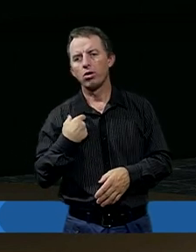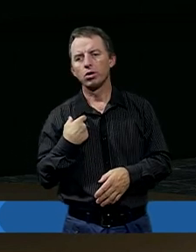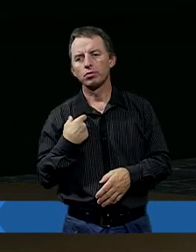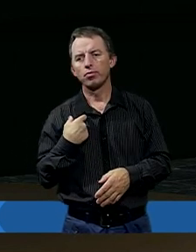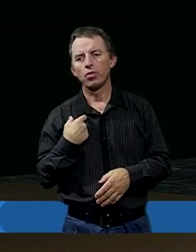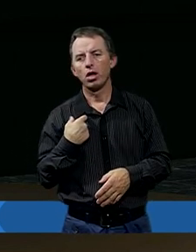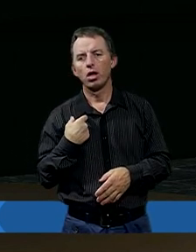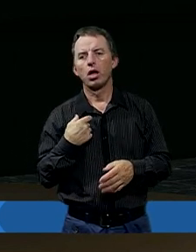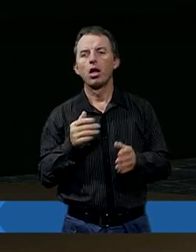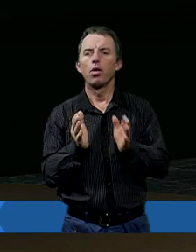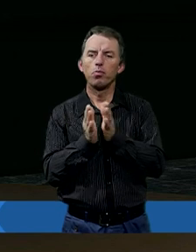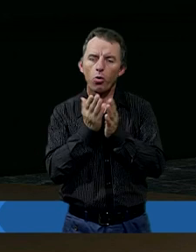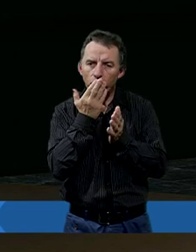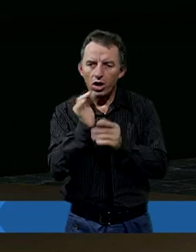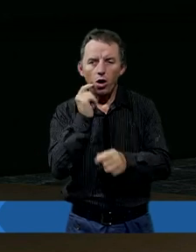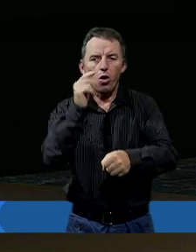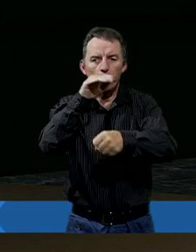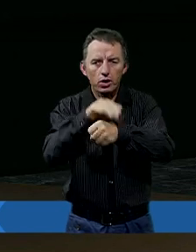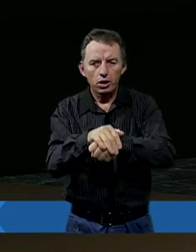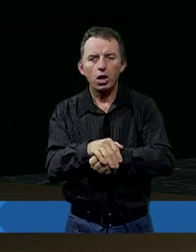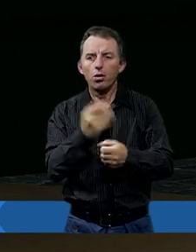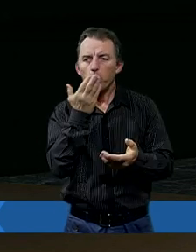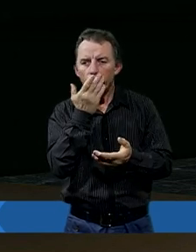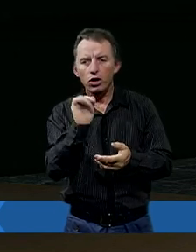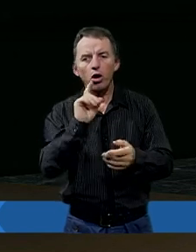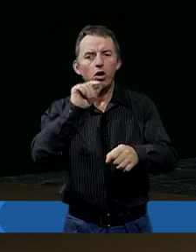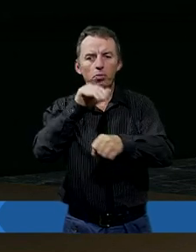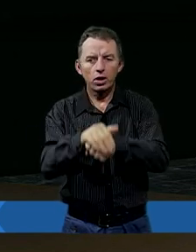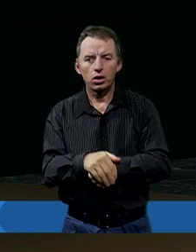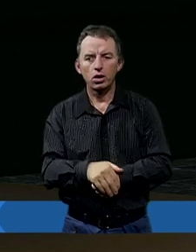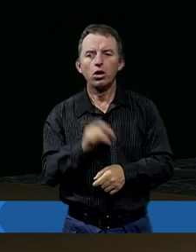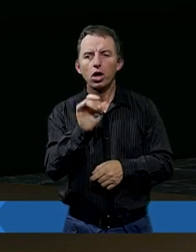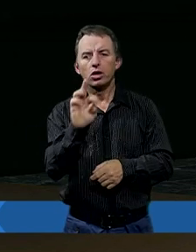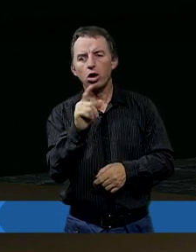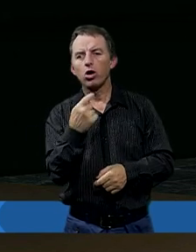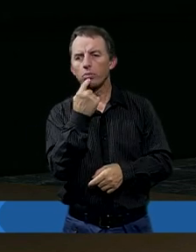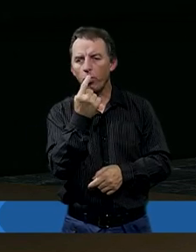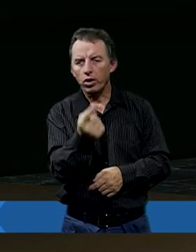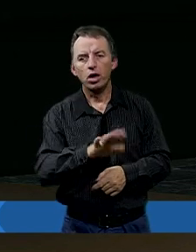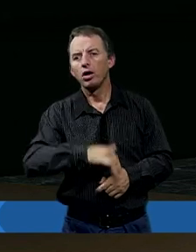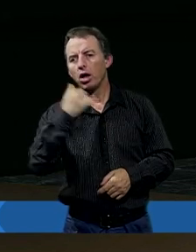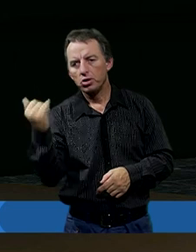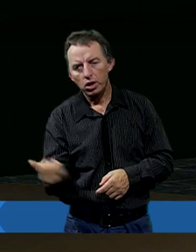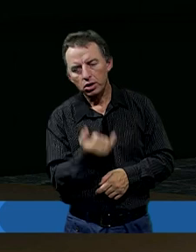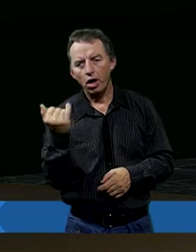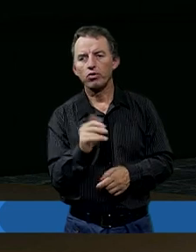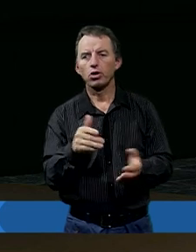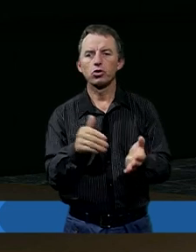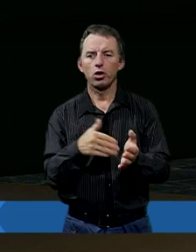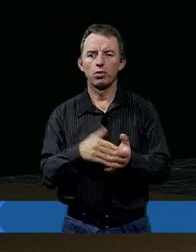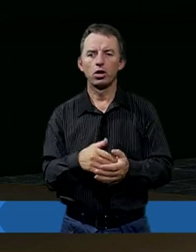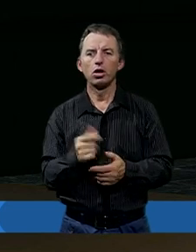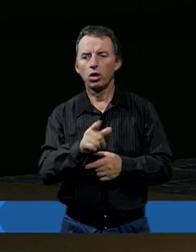więc mówienie o obietnicach, cytowanie o obietnic, to, co już Grzegorz powiedział, nie zawsze trzeba mówić,